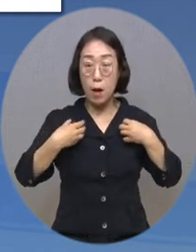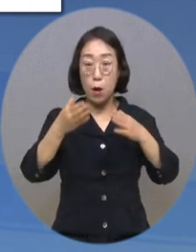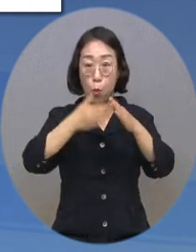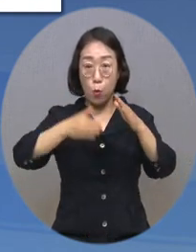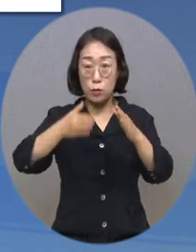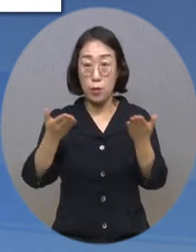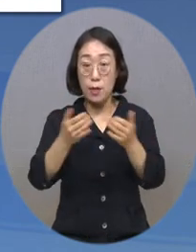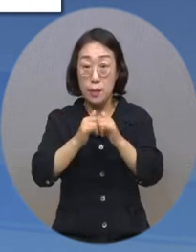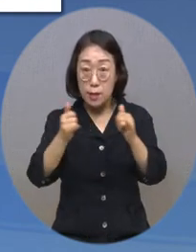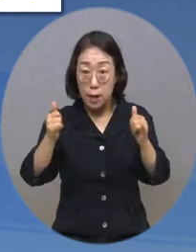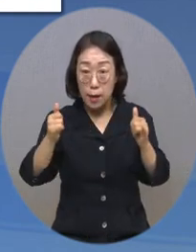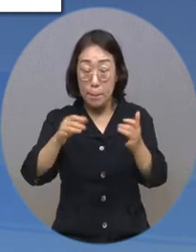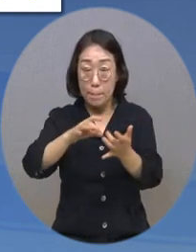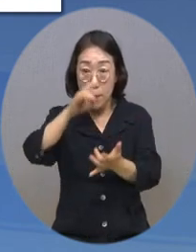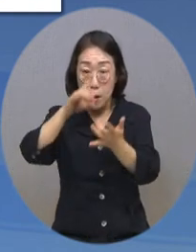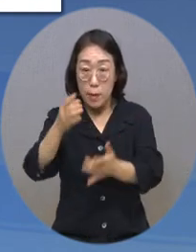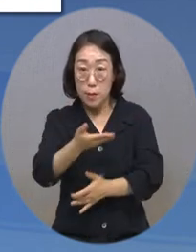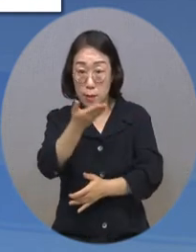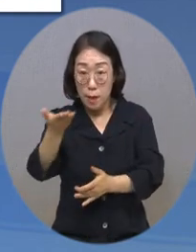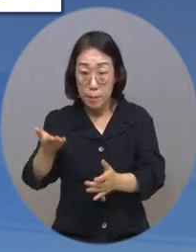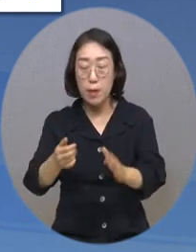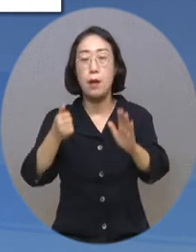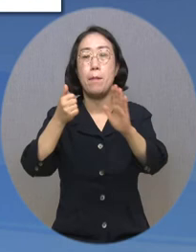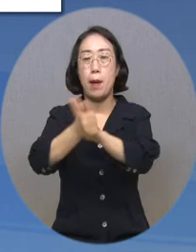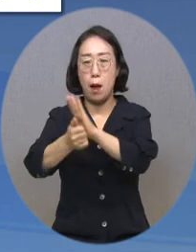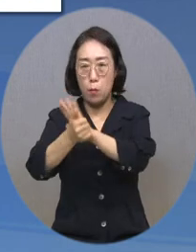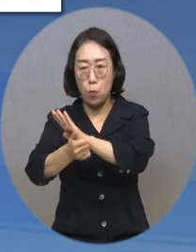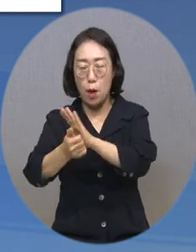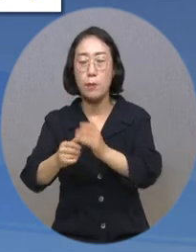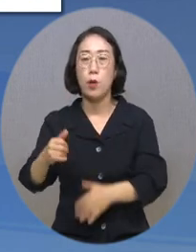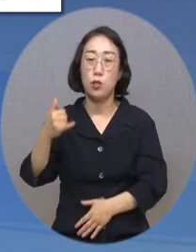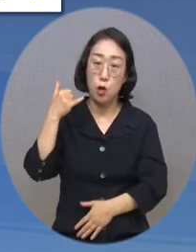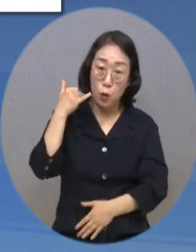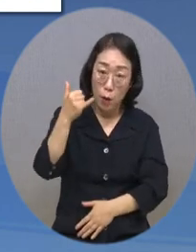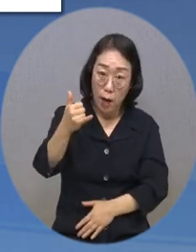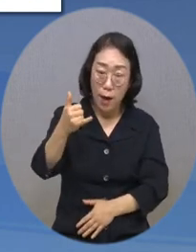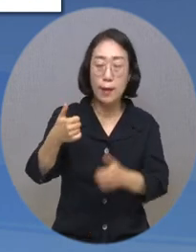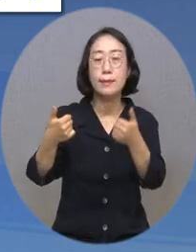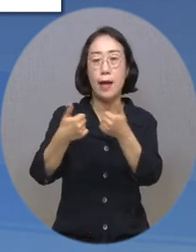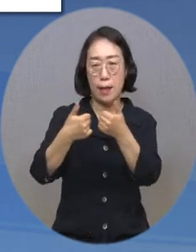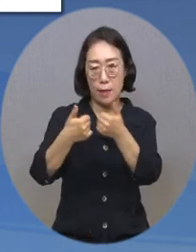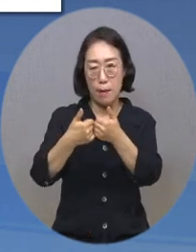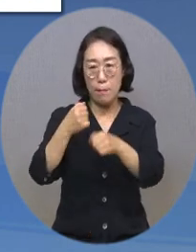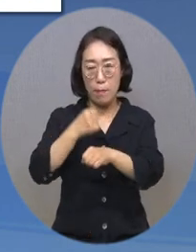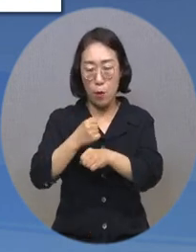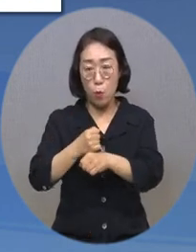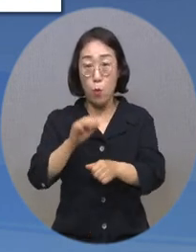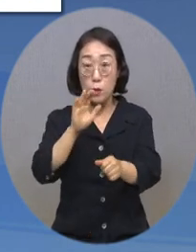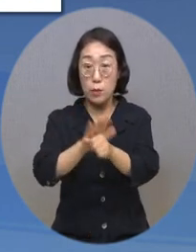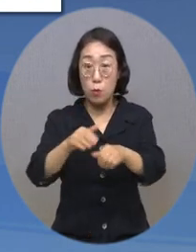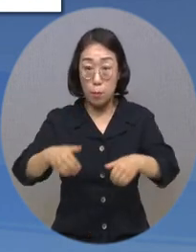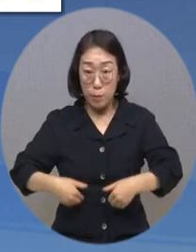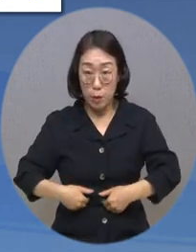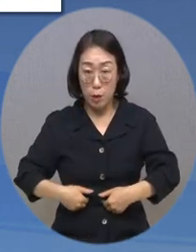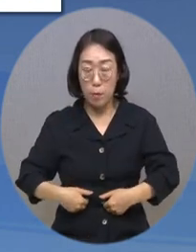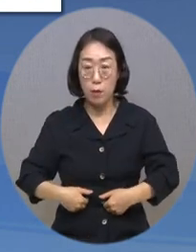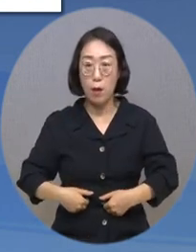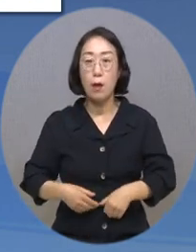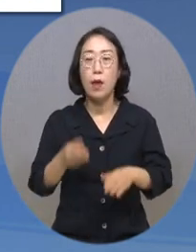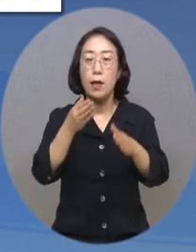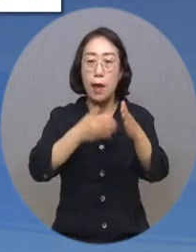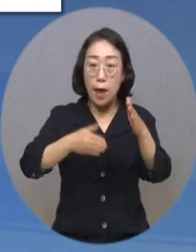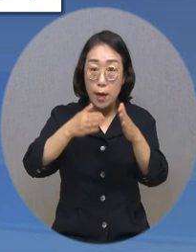선별한 발굴 대상을 방문, 유선으로 상담하고, 지원이 필요한 경우 공공, 민간의 복지 서비스를